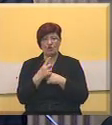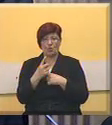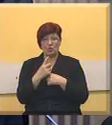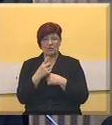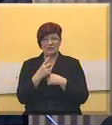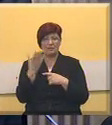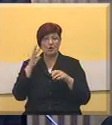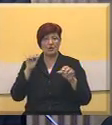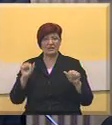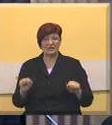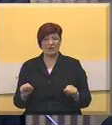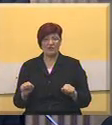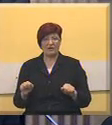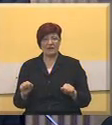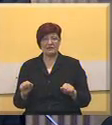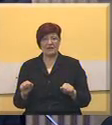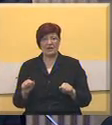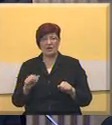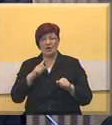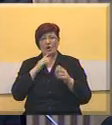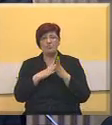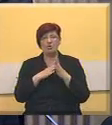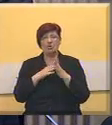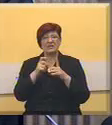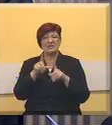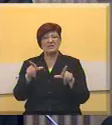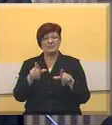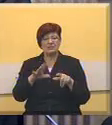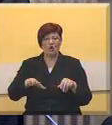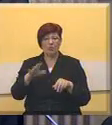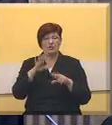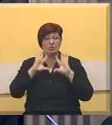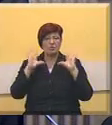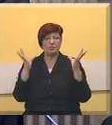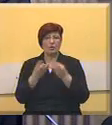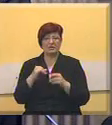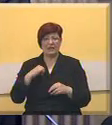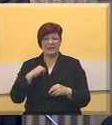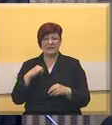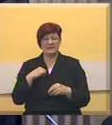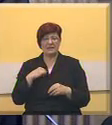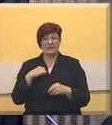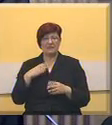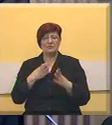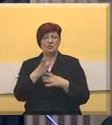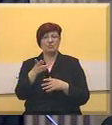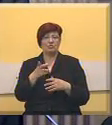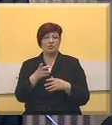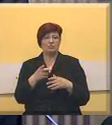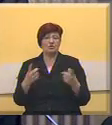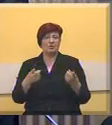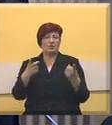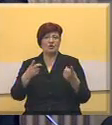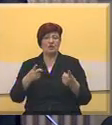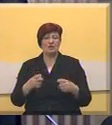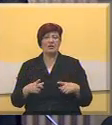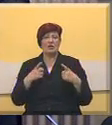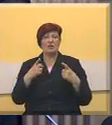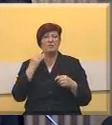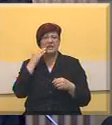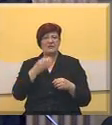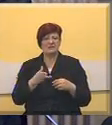pokrenjskoj vladi u multidisciplinarnim oblastima od opšteg interesa kao što su monitoreg životne sredine, precizna